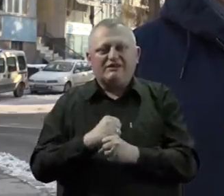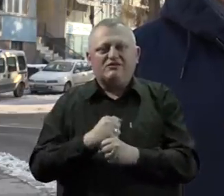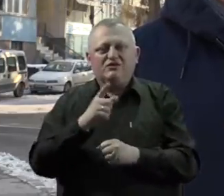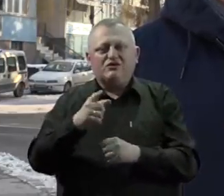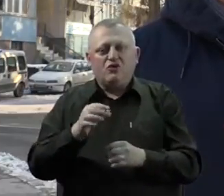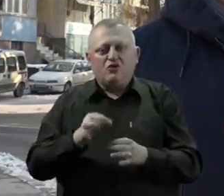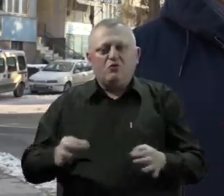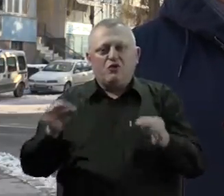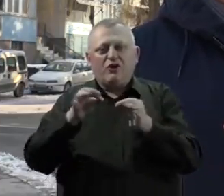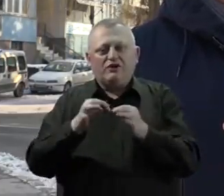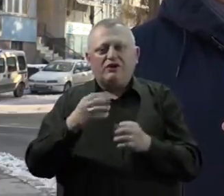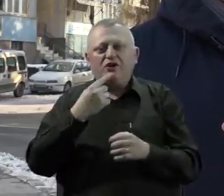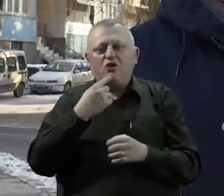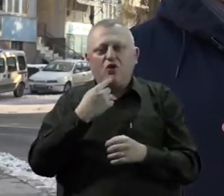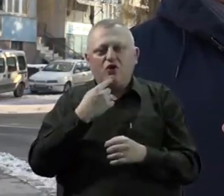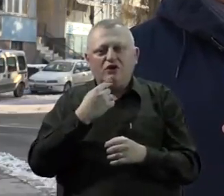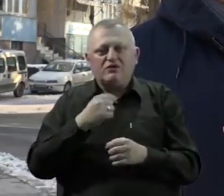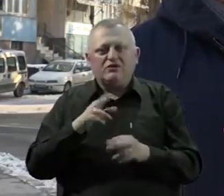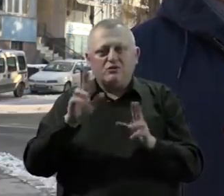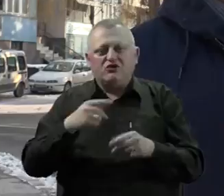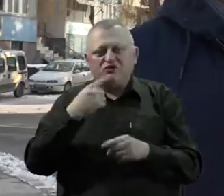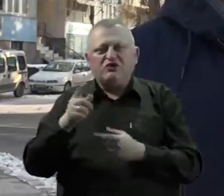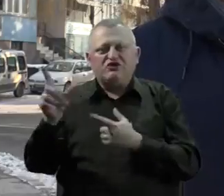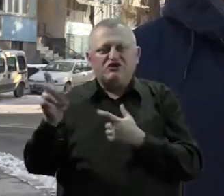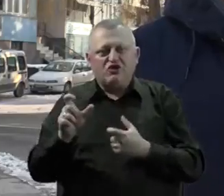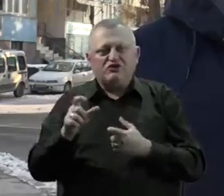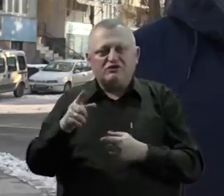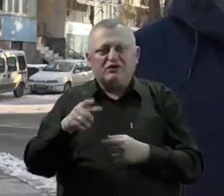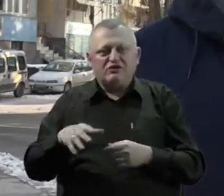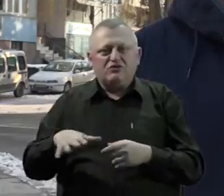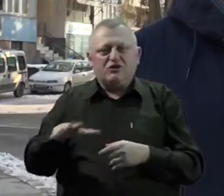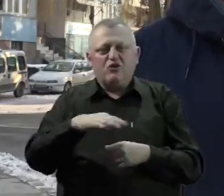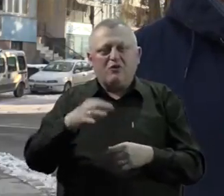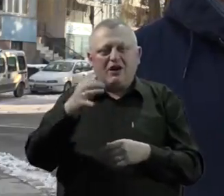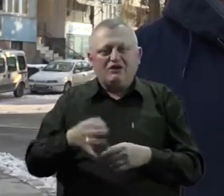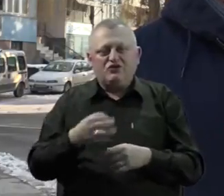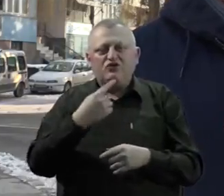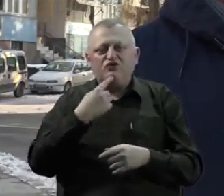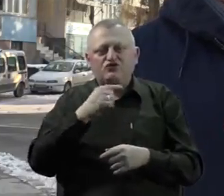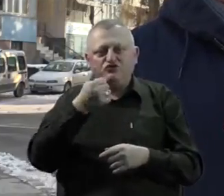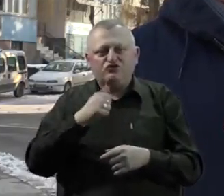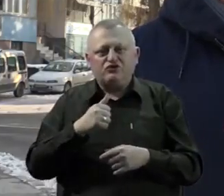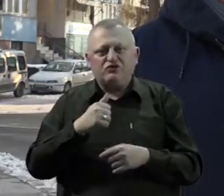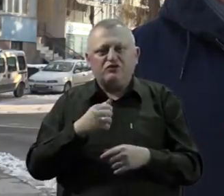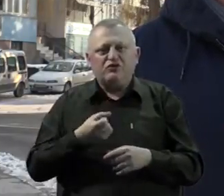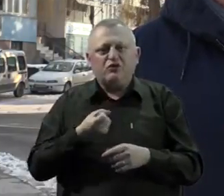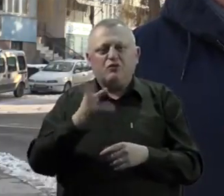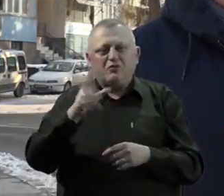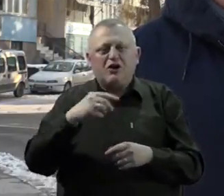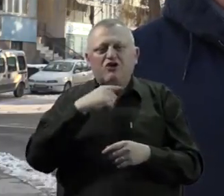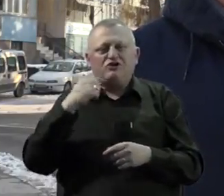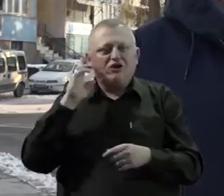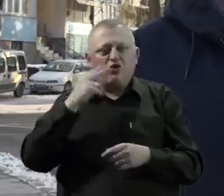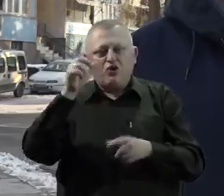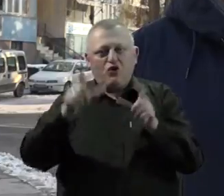tog projekta koji je možemo reći istorijski na tom kantonu zato što broji puno gluhih